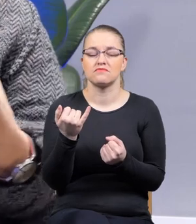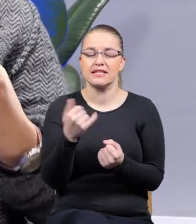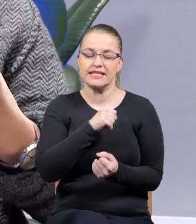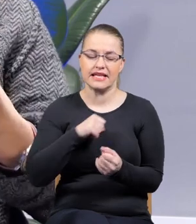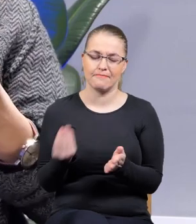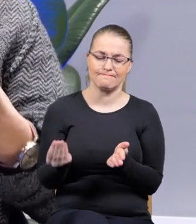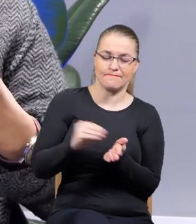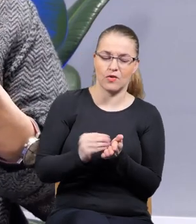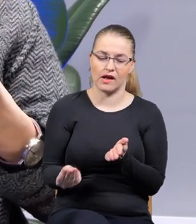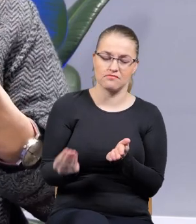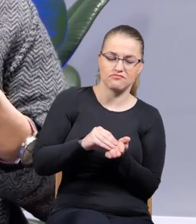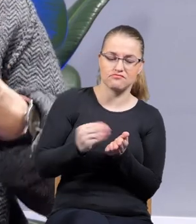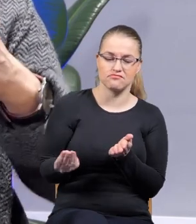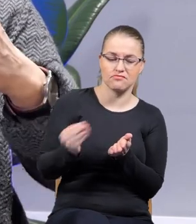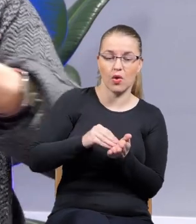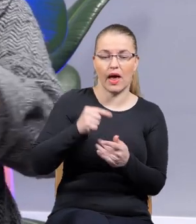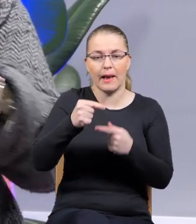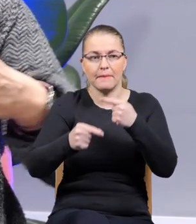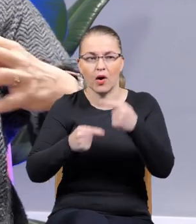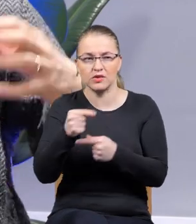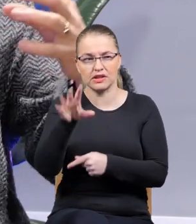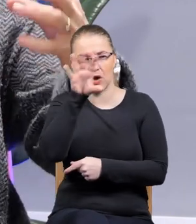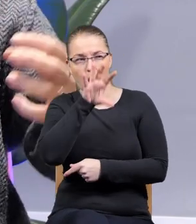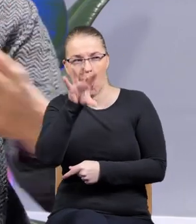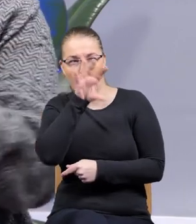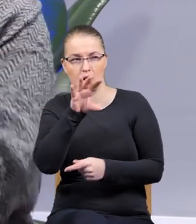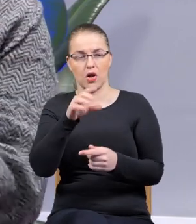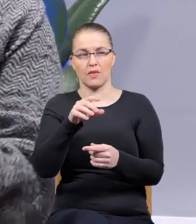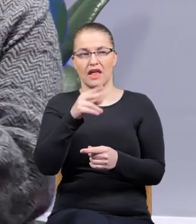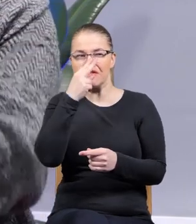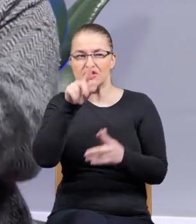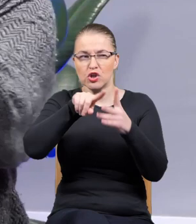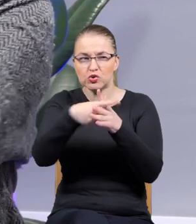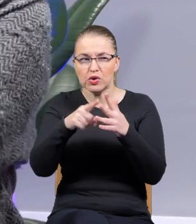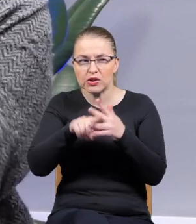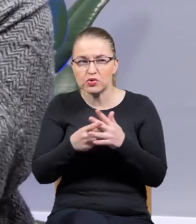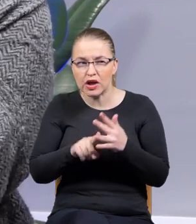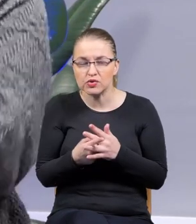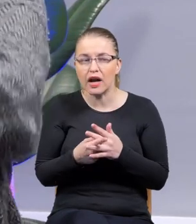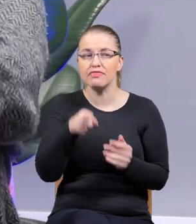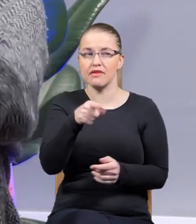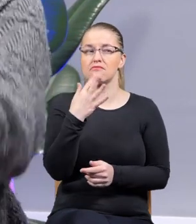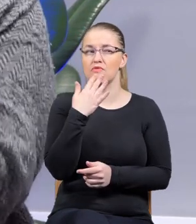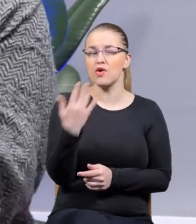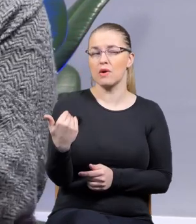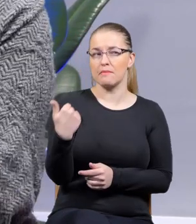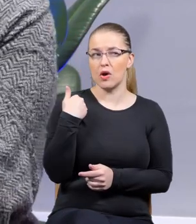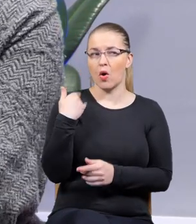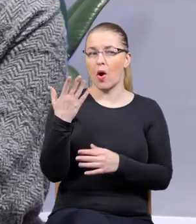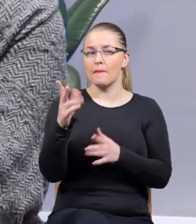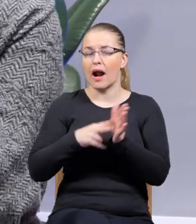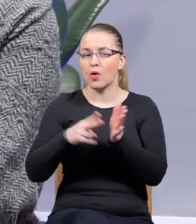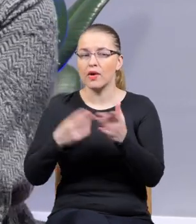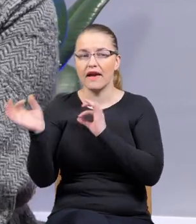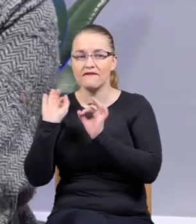czegoś do procesu, które się widzi tylko jako dziurawe. Tak jak mówiłeś, że brakuje ci jakichś informacji, więc zostawiasz